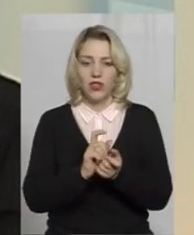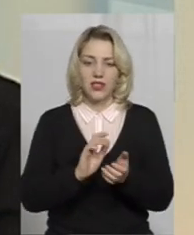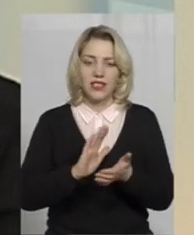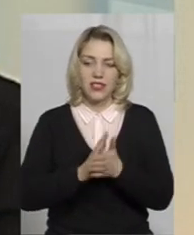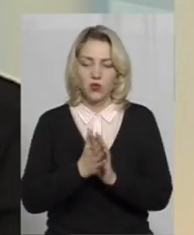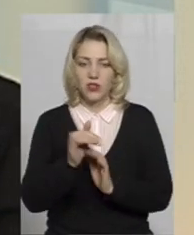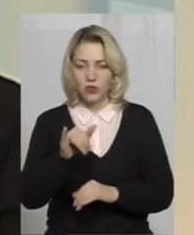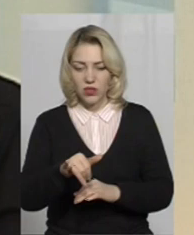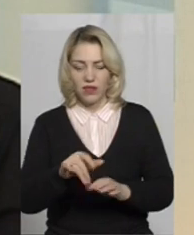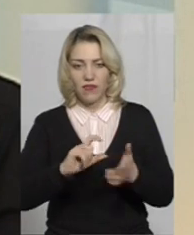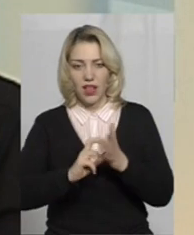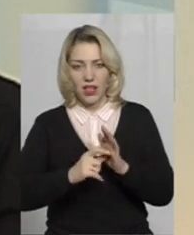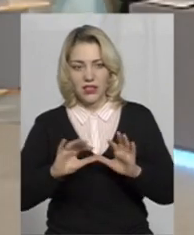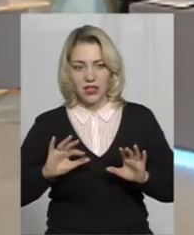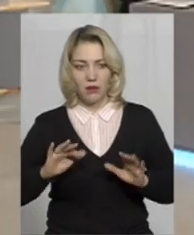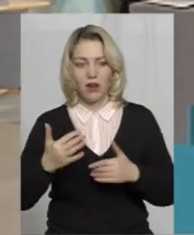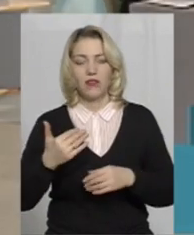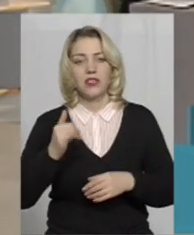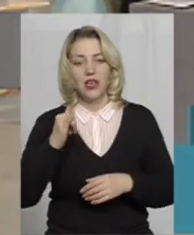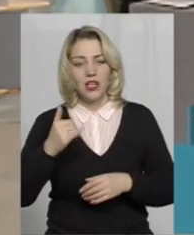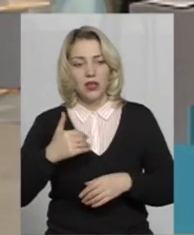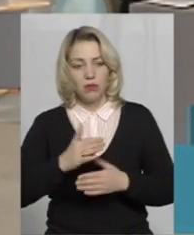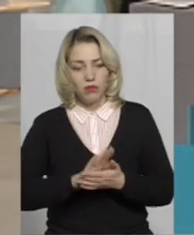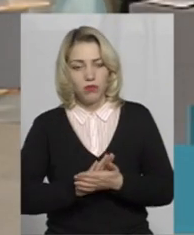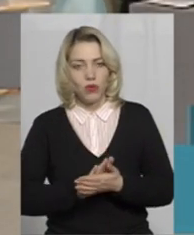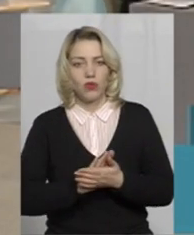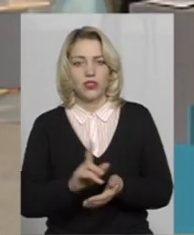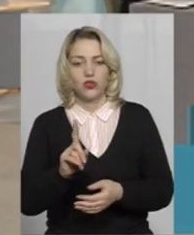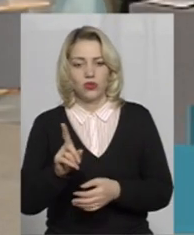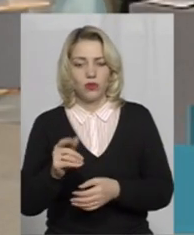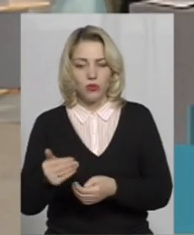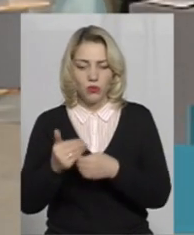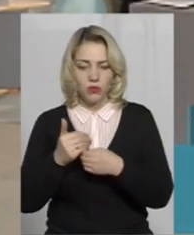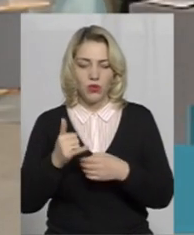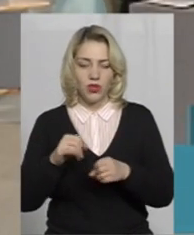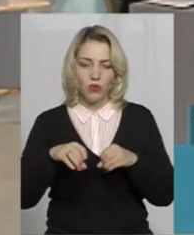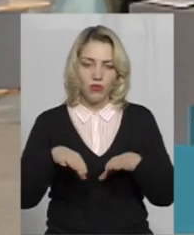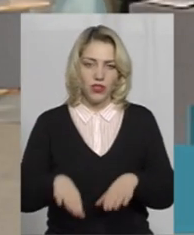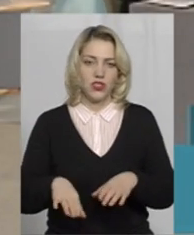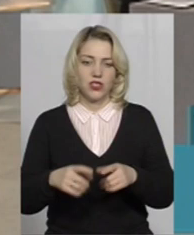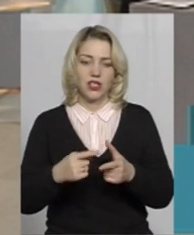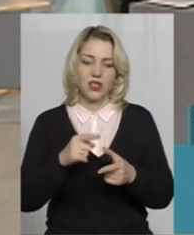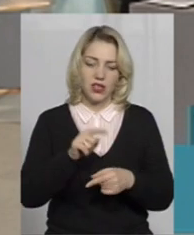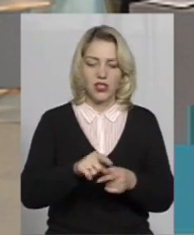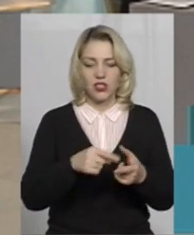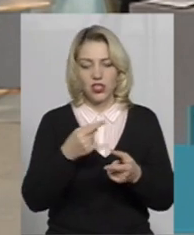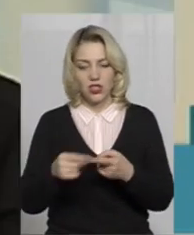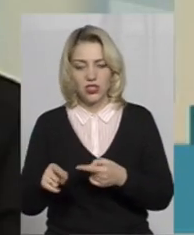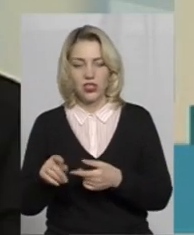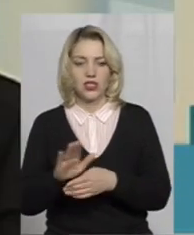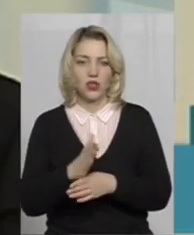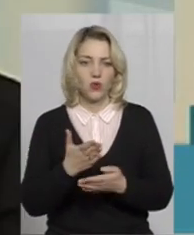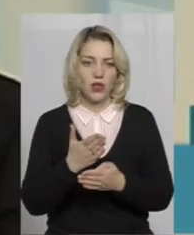витрапляються в них в класі. І просять, щоб ми безпосередньо допомогли їм в вирішенні тих чи інших ситуацій, які в них